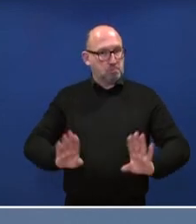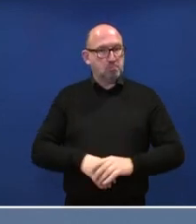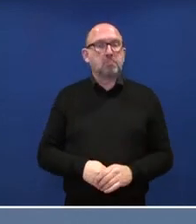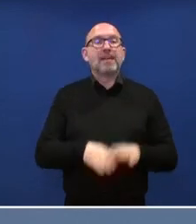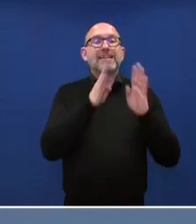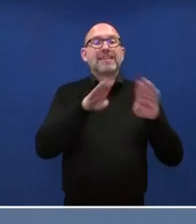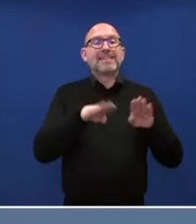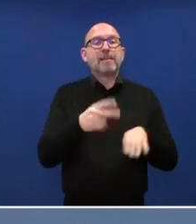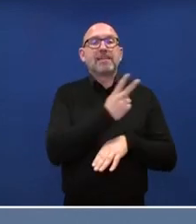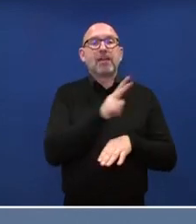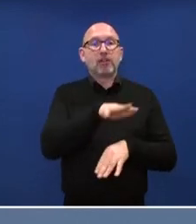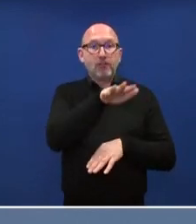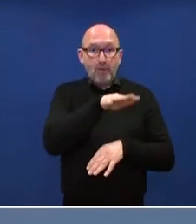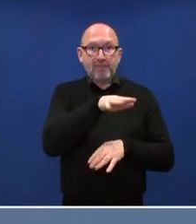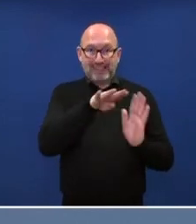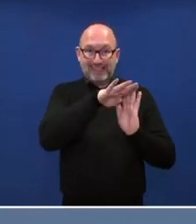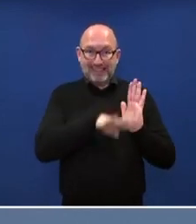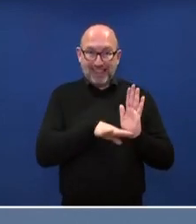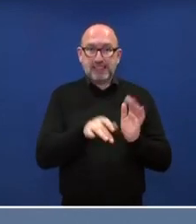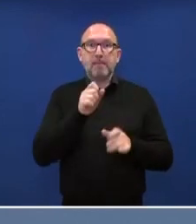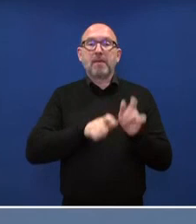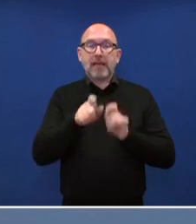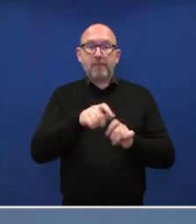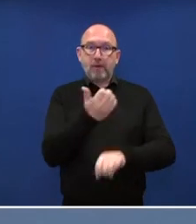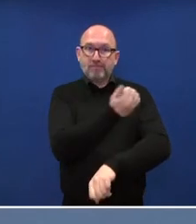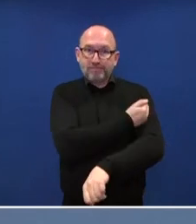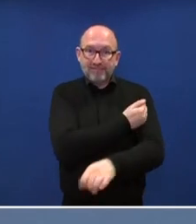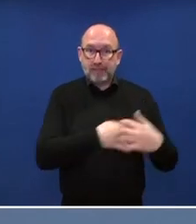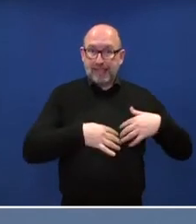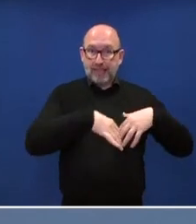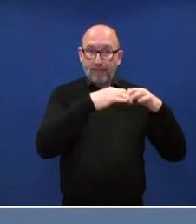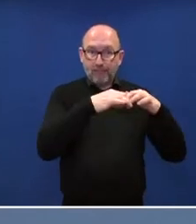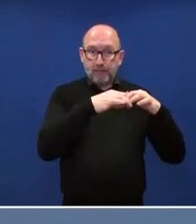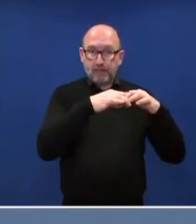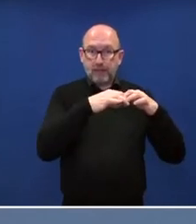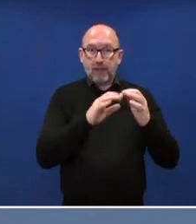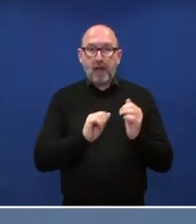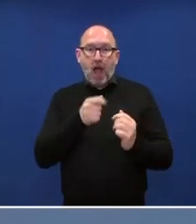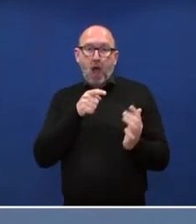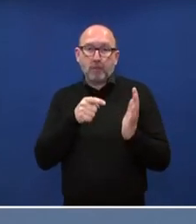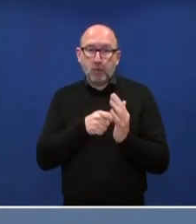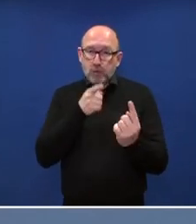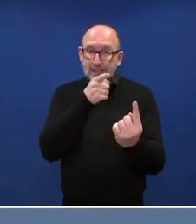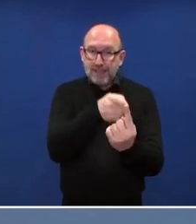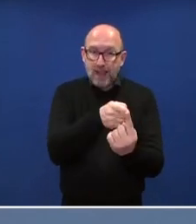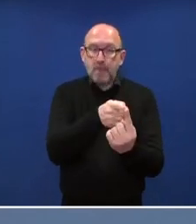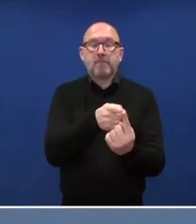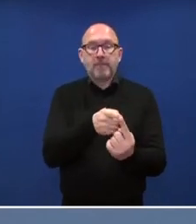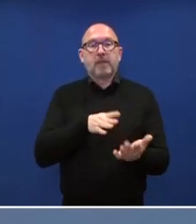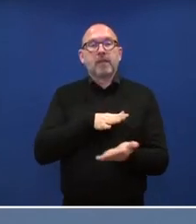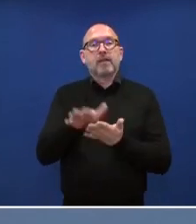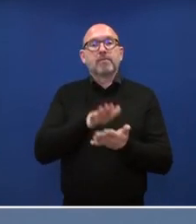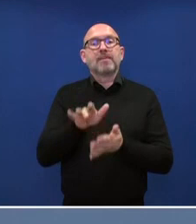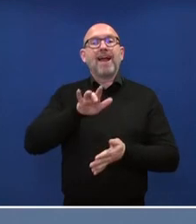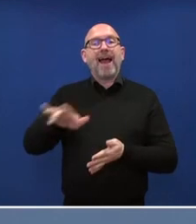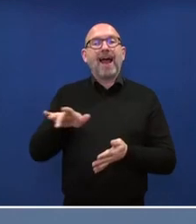2015 ist das Gesetz zur Bekämpfung von Doping im Sport in Kraft getreten. Kern des Gesetzes war die Evaluierung des Anti